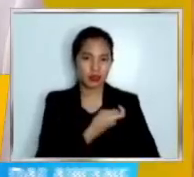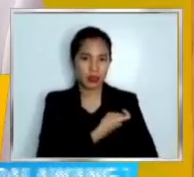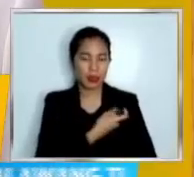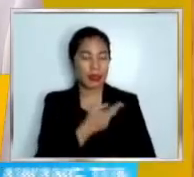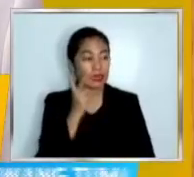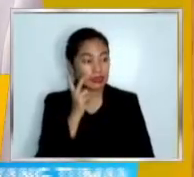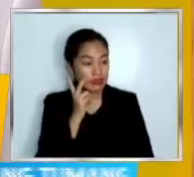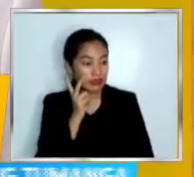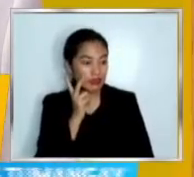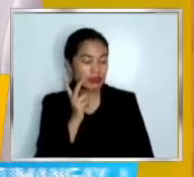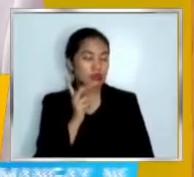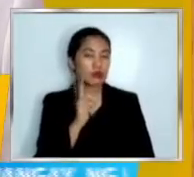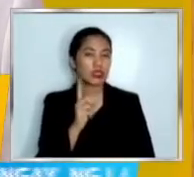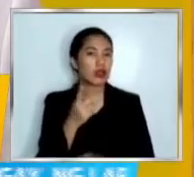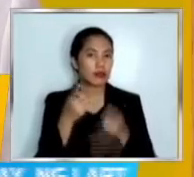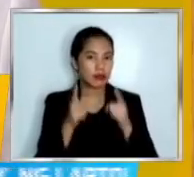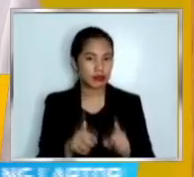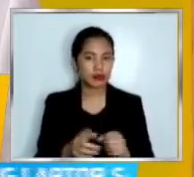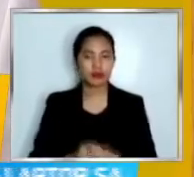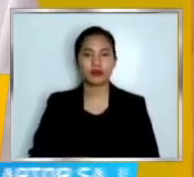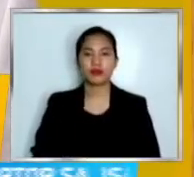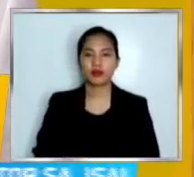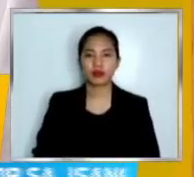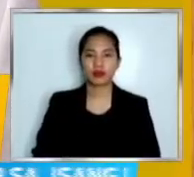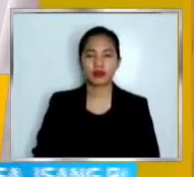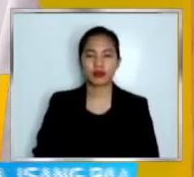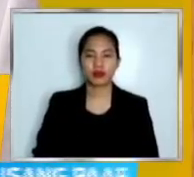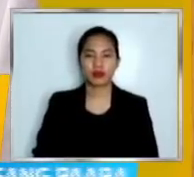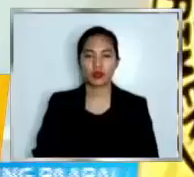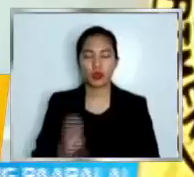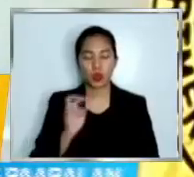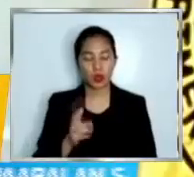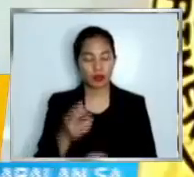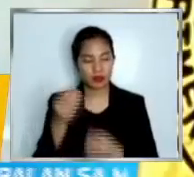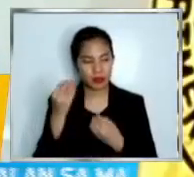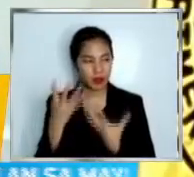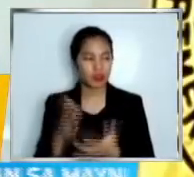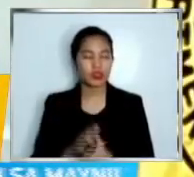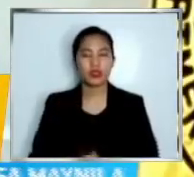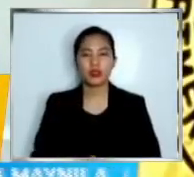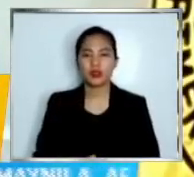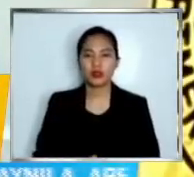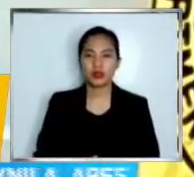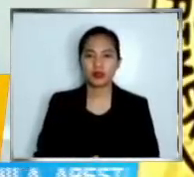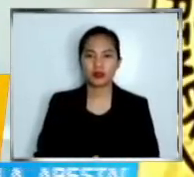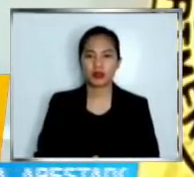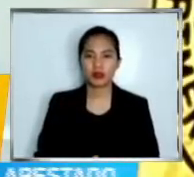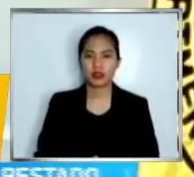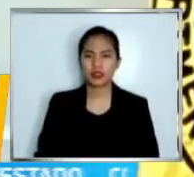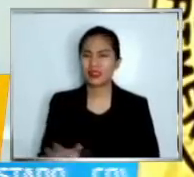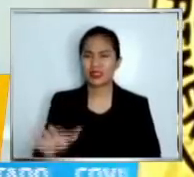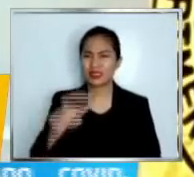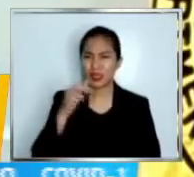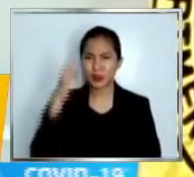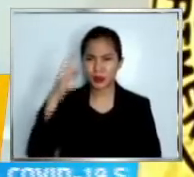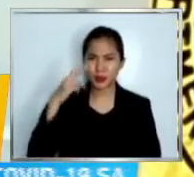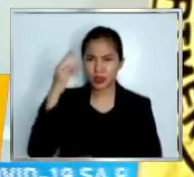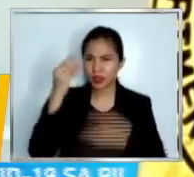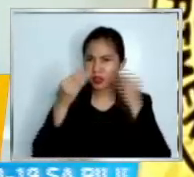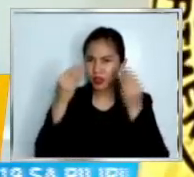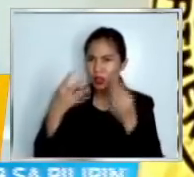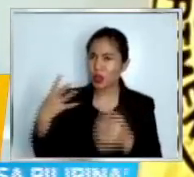namin kung meron na po sa inyong report na ito. Yeah, hindi naman pwede gawin bahilan niyang dalito siya. Pwede ko naman masalit, teka na,